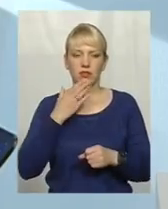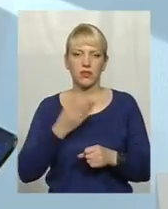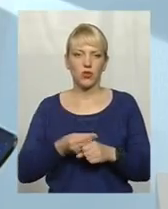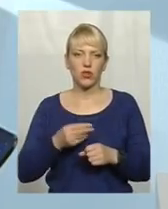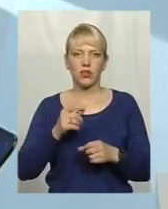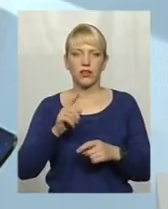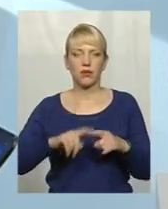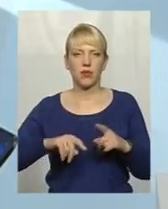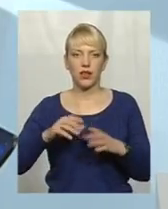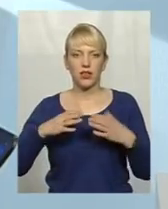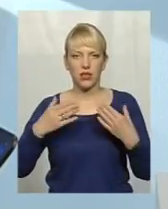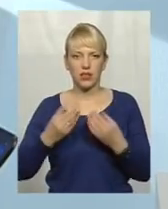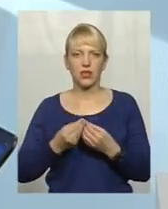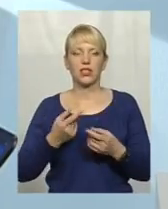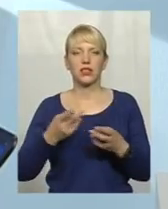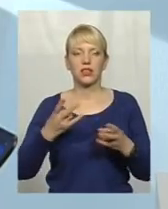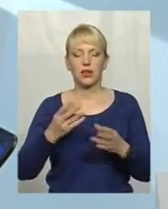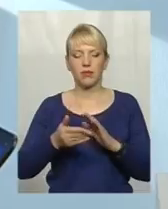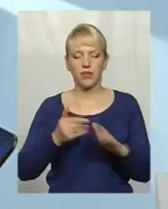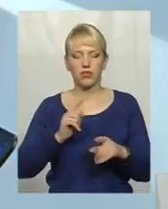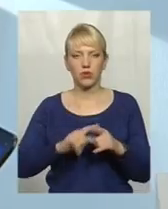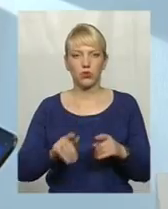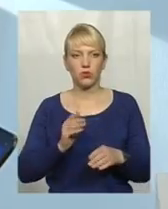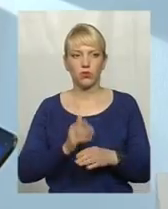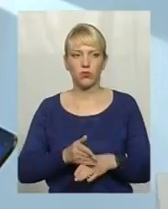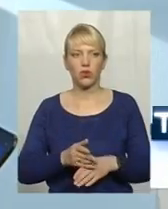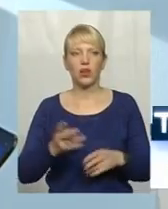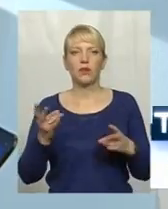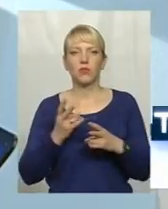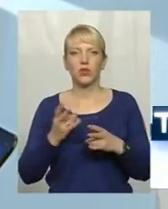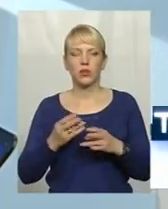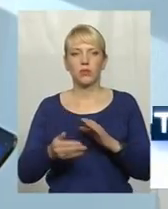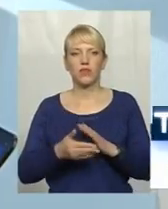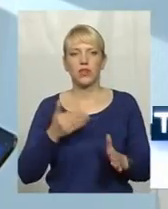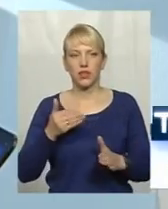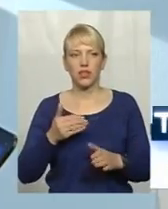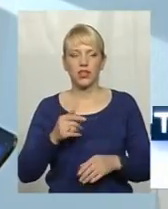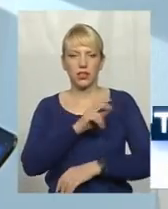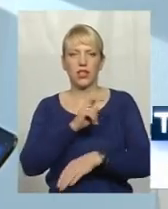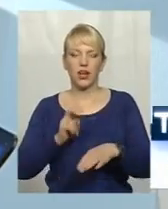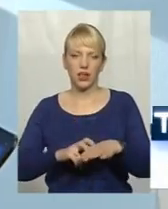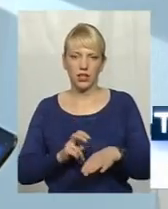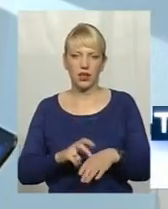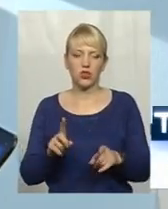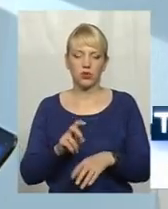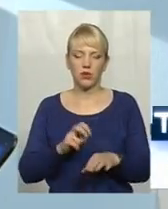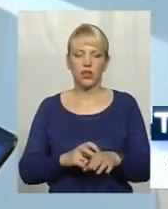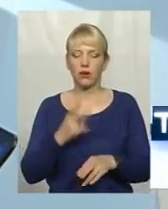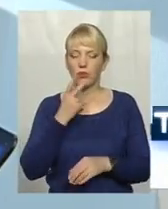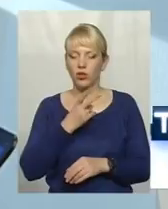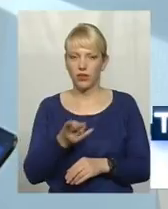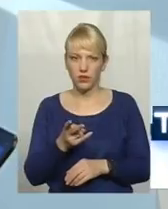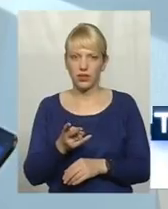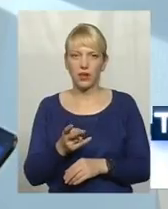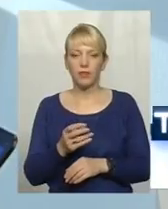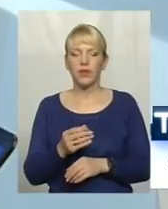близьких, потрібно викликати швидку допомогу, потрібно викликати лікаря, щоб лікар подивився